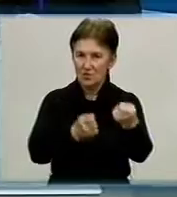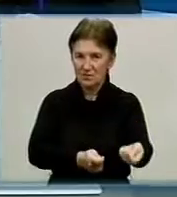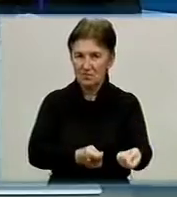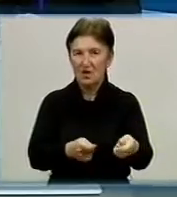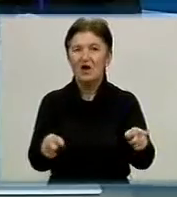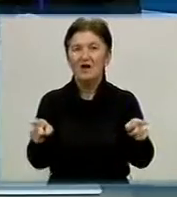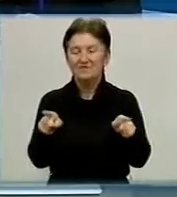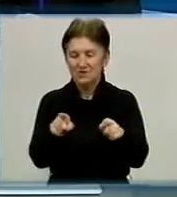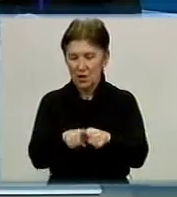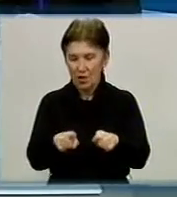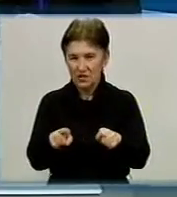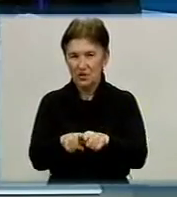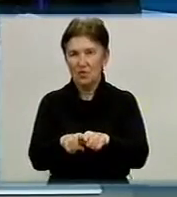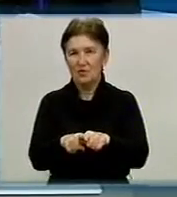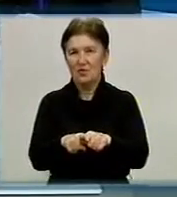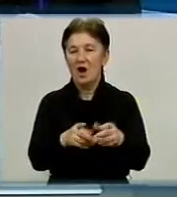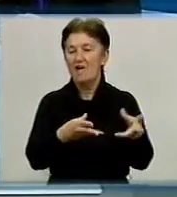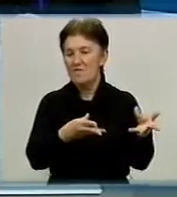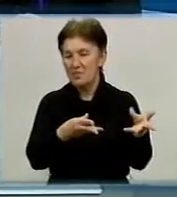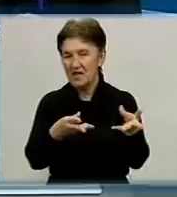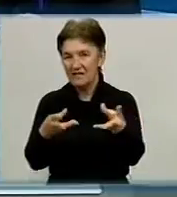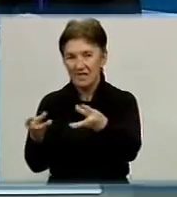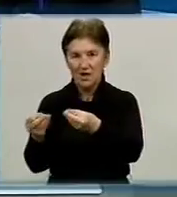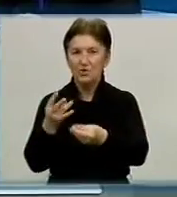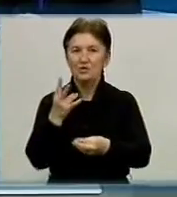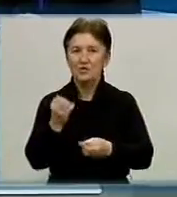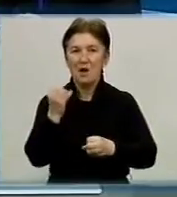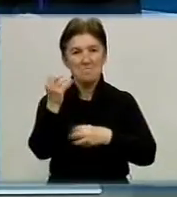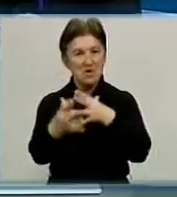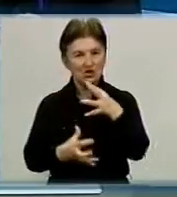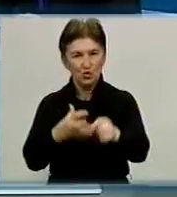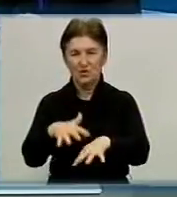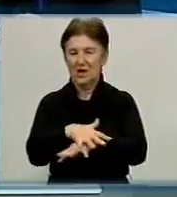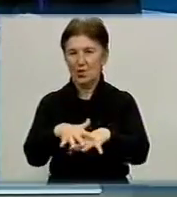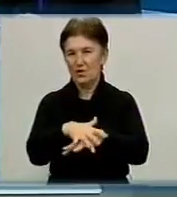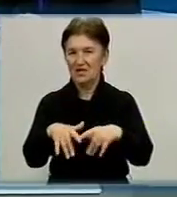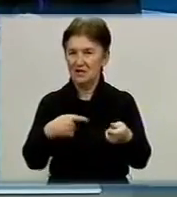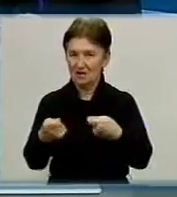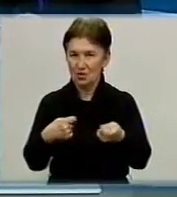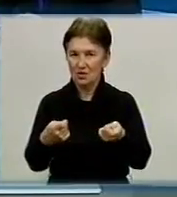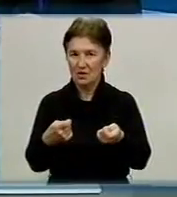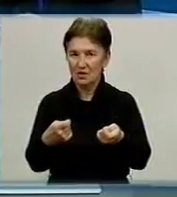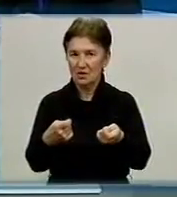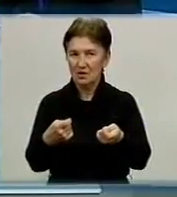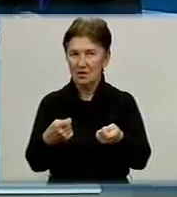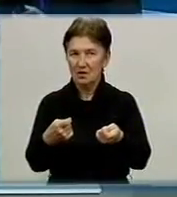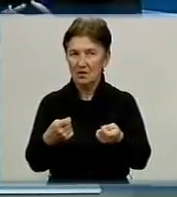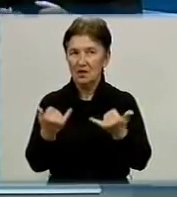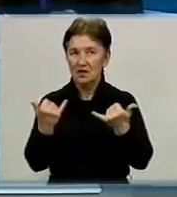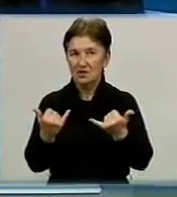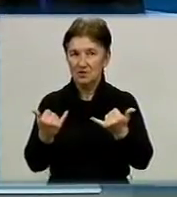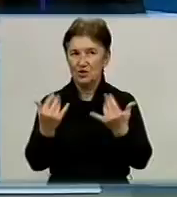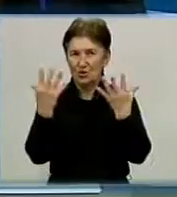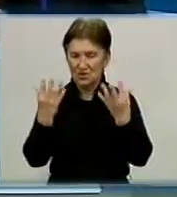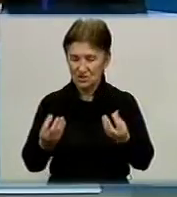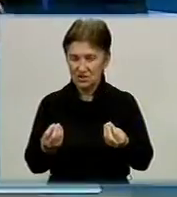вони все одно впливають на міжнародний ринок на цю продукцію впливає. На сьогоднішній